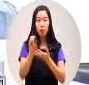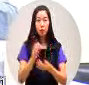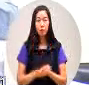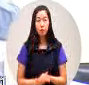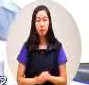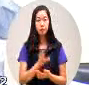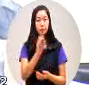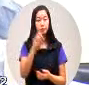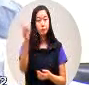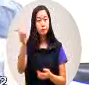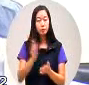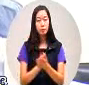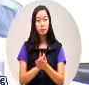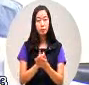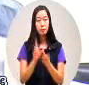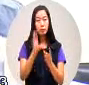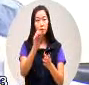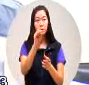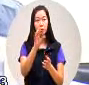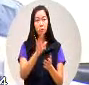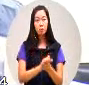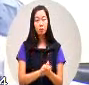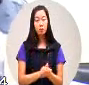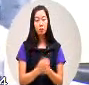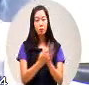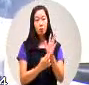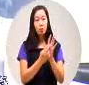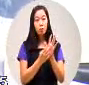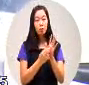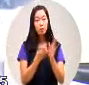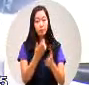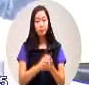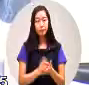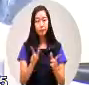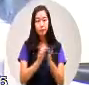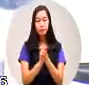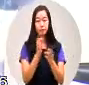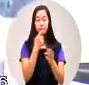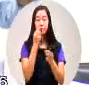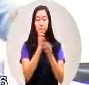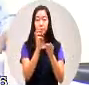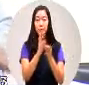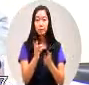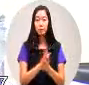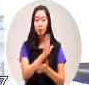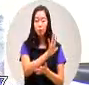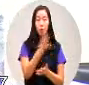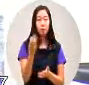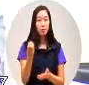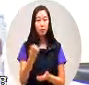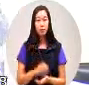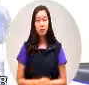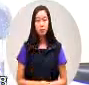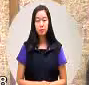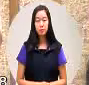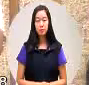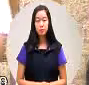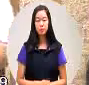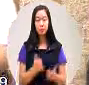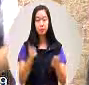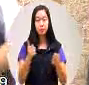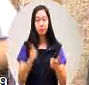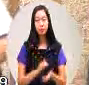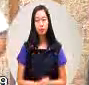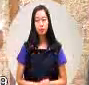有没有跟请答复一下不要加很多三十秒有没有就好了好谢谢